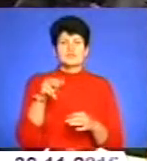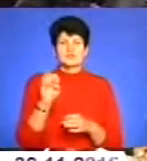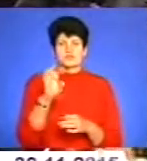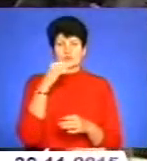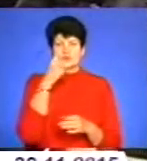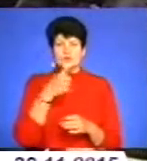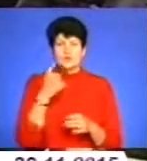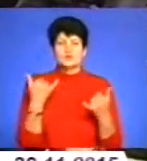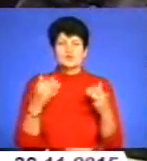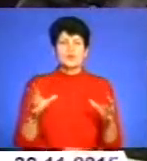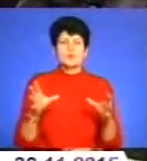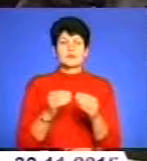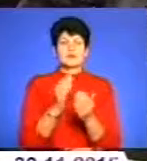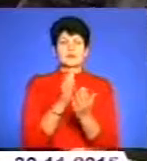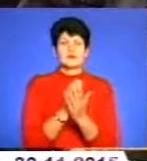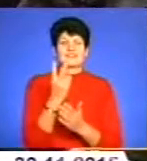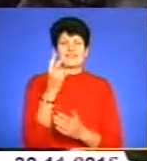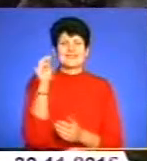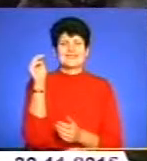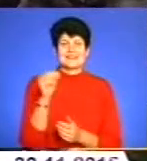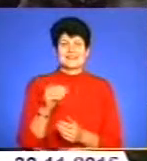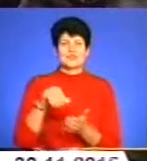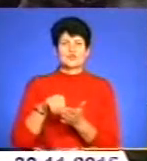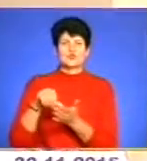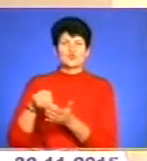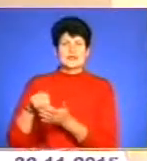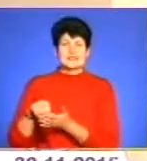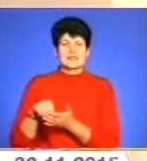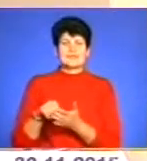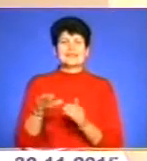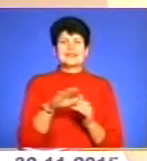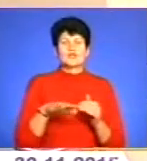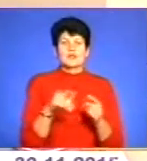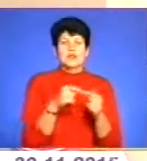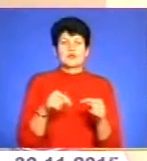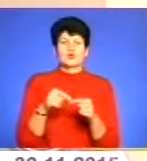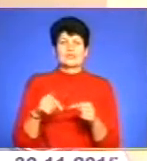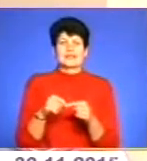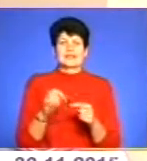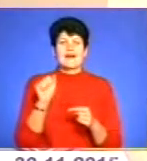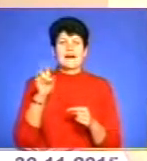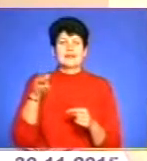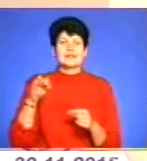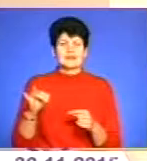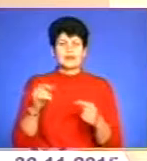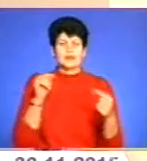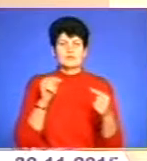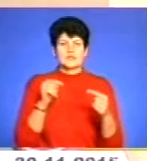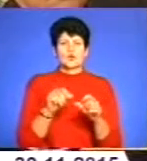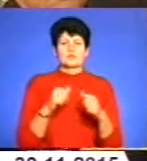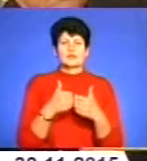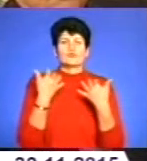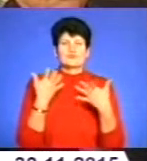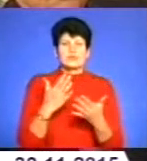Сьогодні об'єднання налічує майже дві тисячі учасників. Територіальні осередки Антикорупційного комітету вже сформувалися